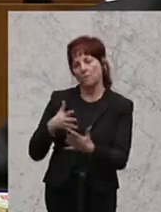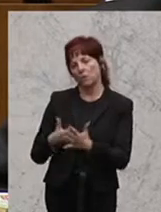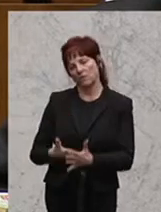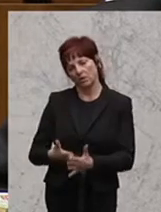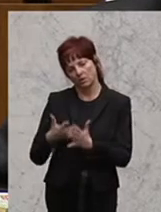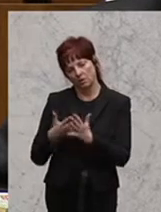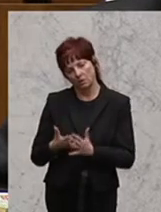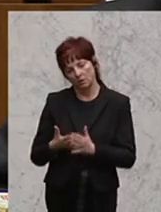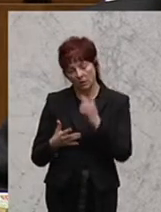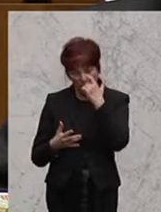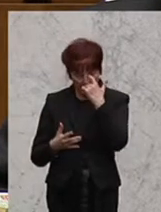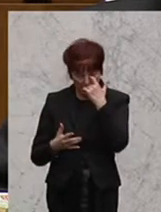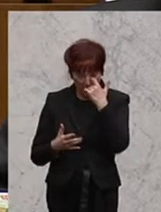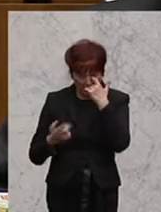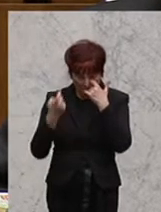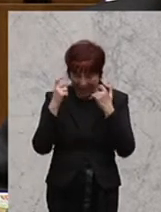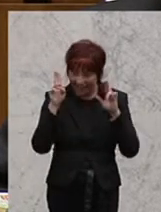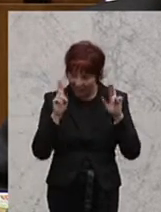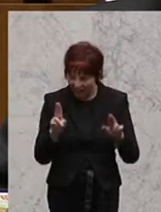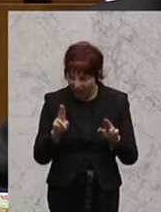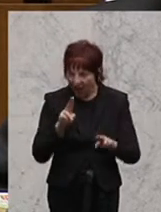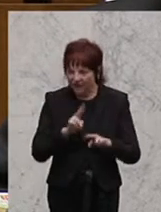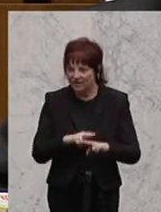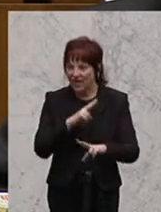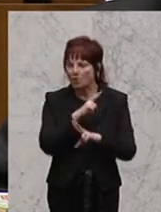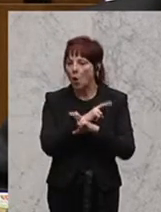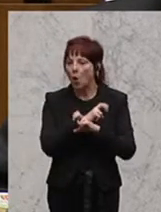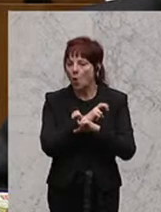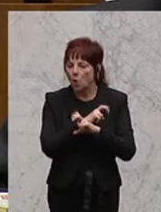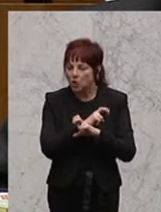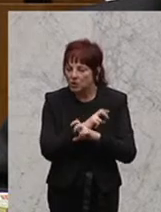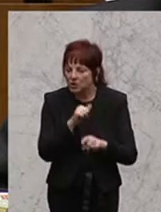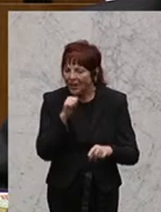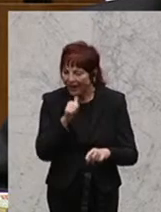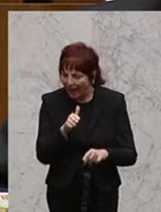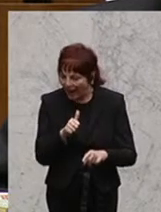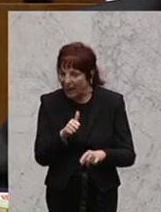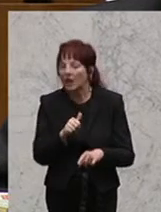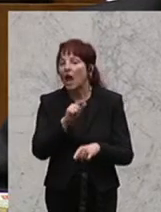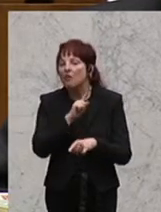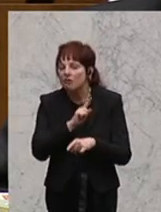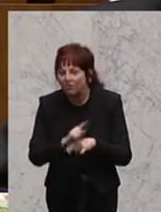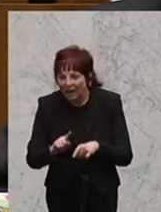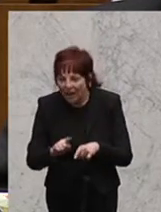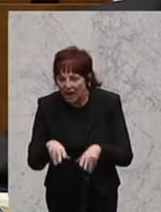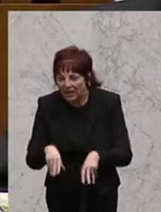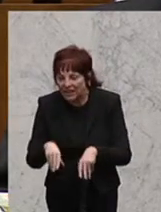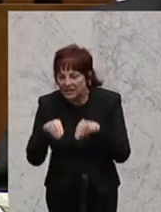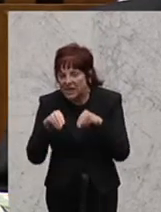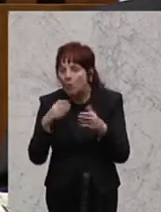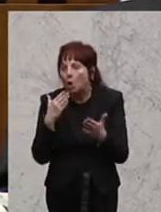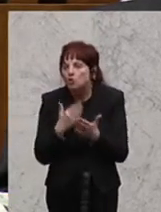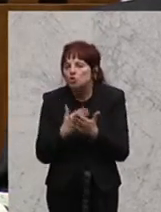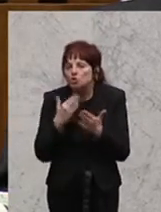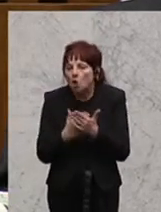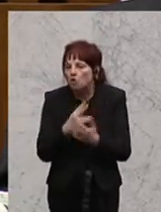haben, dass wenn es den Islam in Österreich nicht gäbe, Österreich etwas Substantielles fehlen würde. Denn das bedeutet dieser Satz. Und